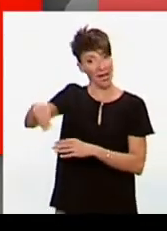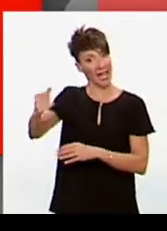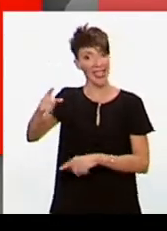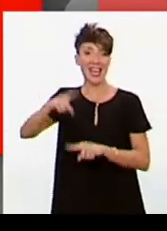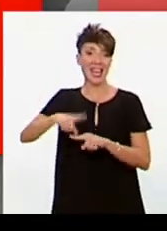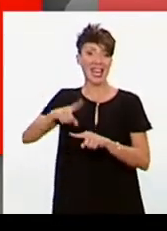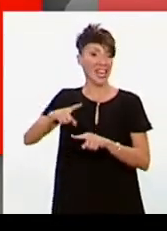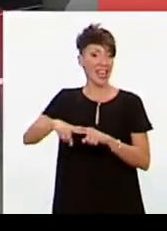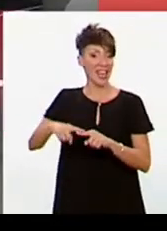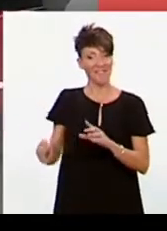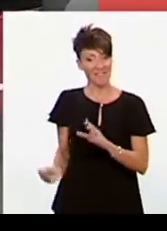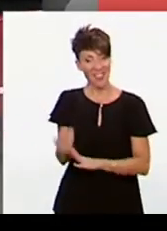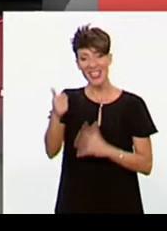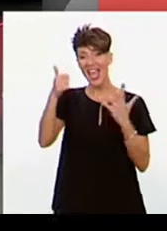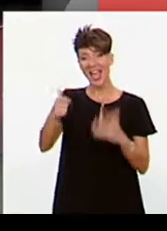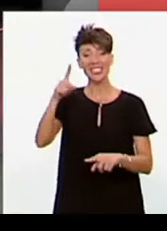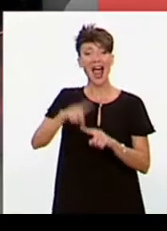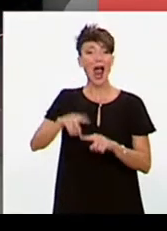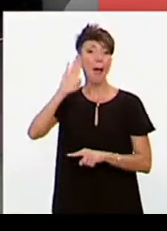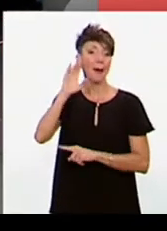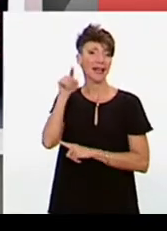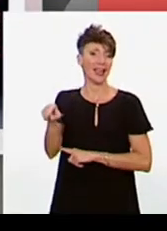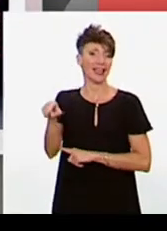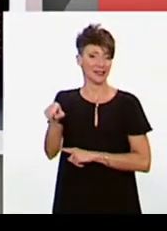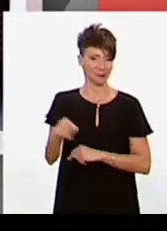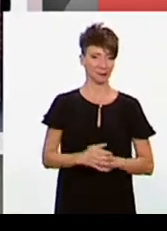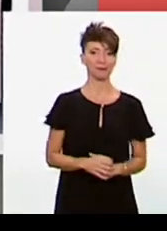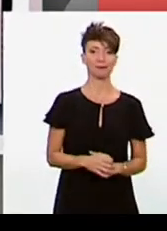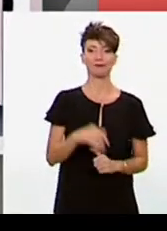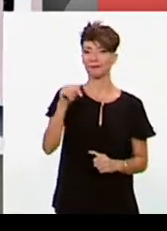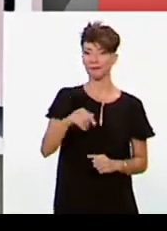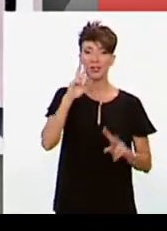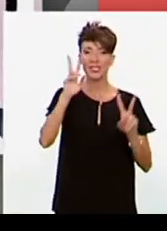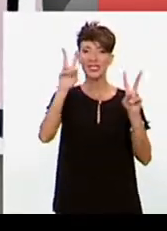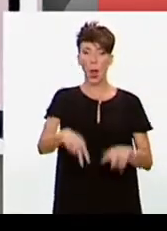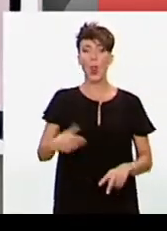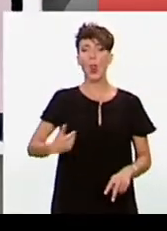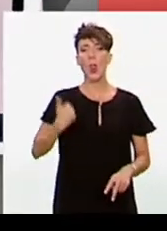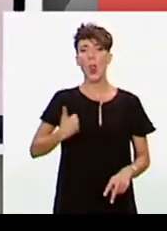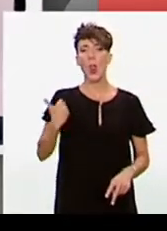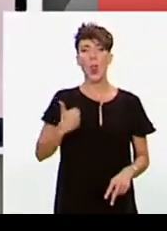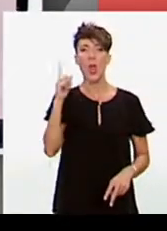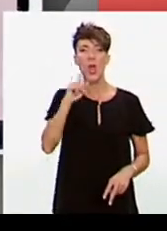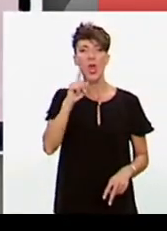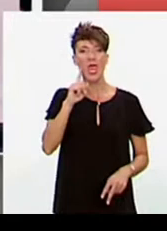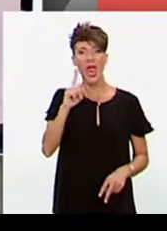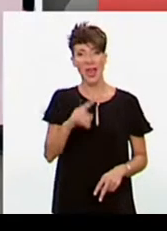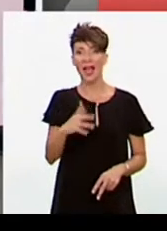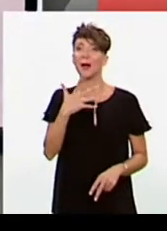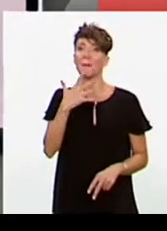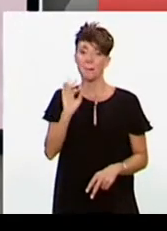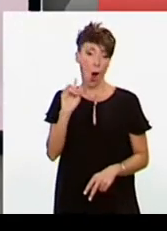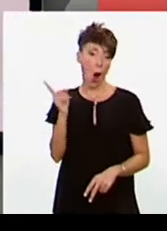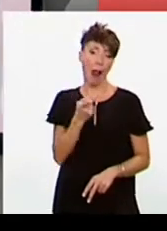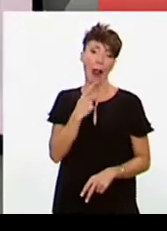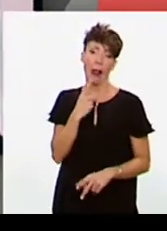καθώς εξελέγησαν έξι Ελληνοαμερικανοί. Υπέροχα. Έλατε να γνωρίσουμε και τη νεότερη γυναίκα που εκλέγεται στο Κογκρέσο. Ήδη όλοι